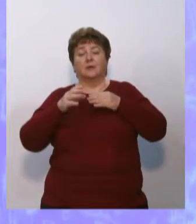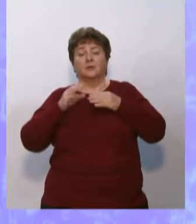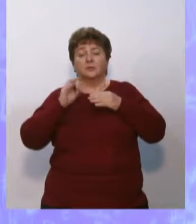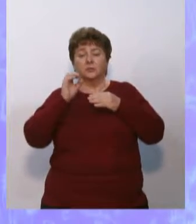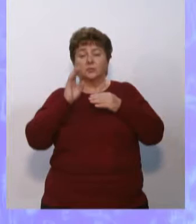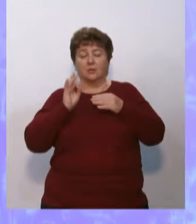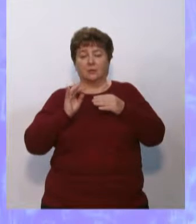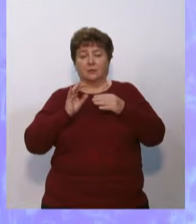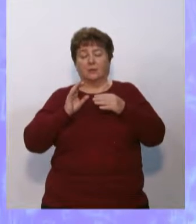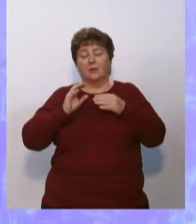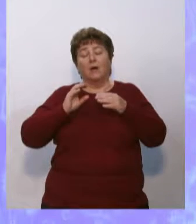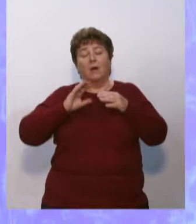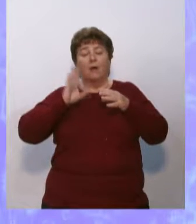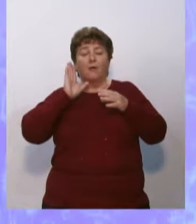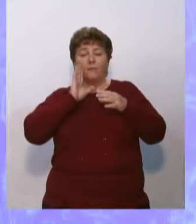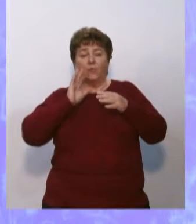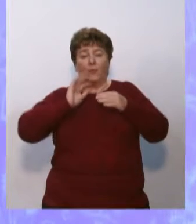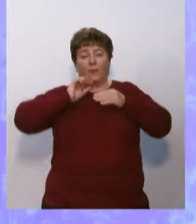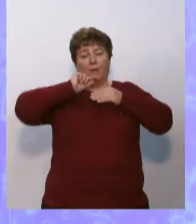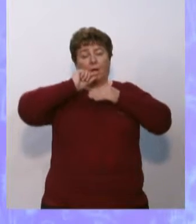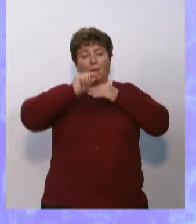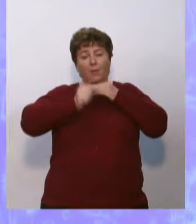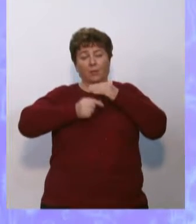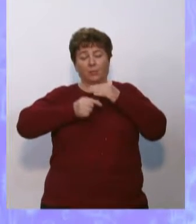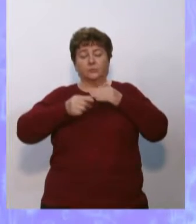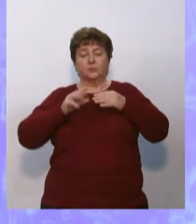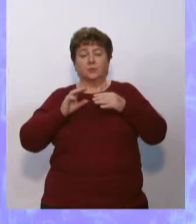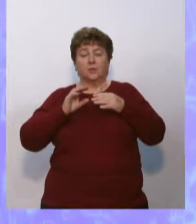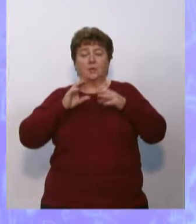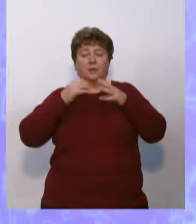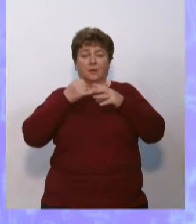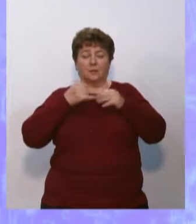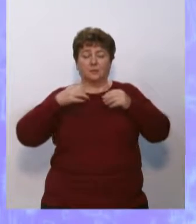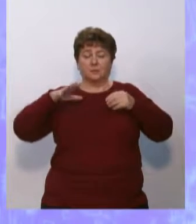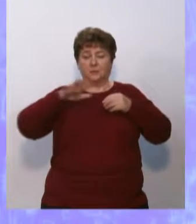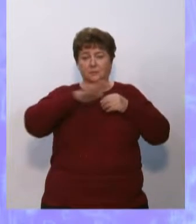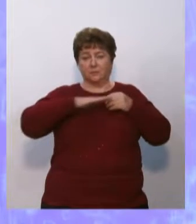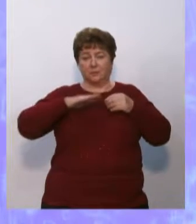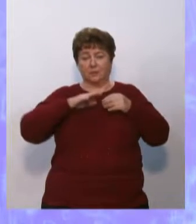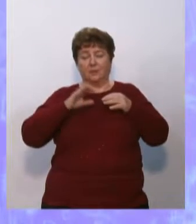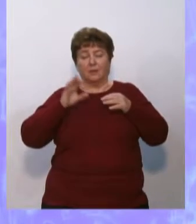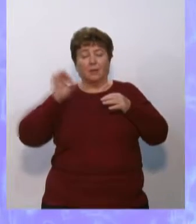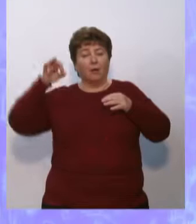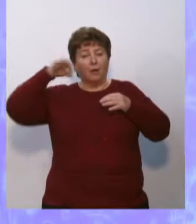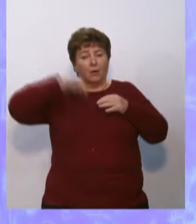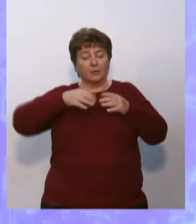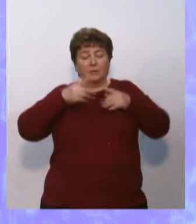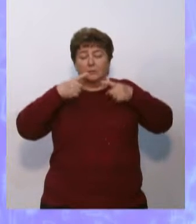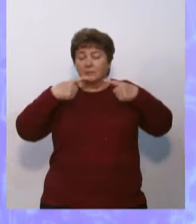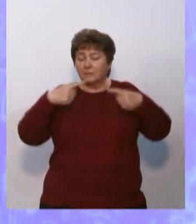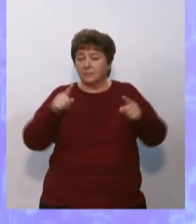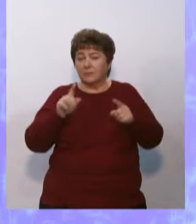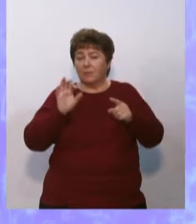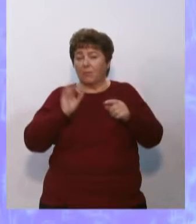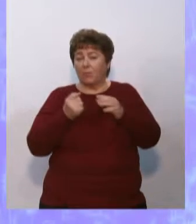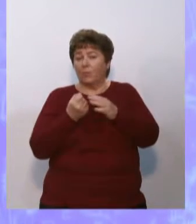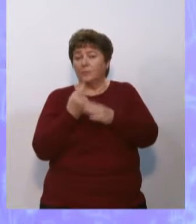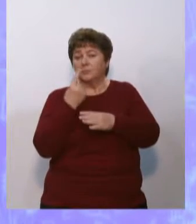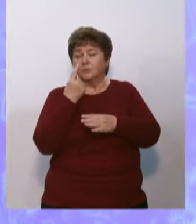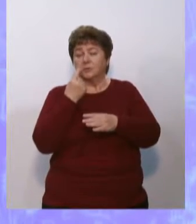– водная оболочка Земли. Но мы видим, что океан отличается от ручейка,